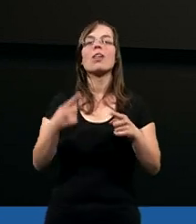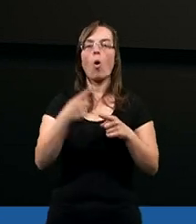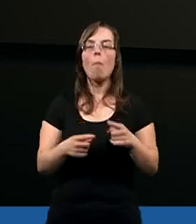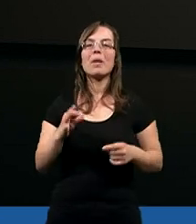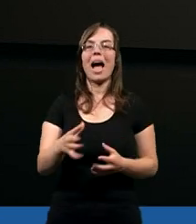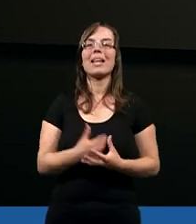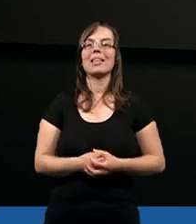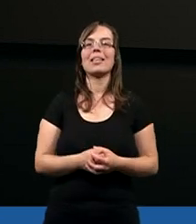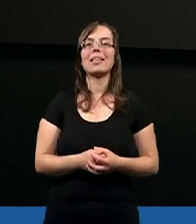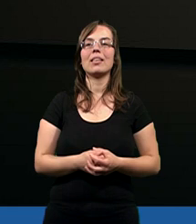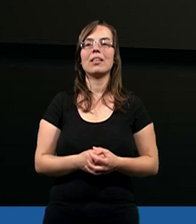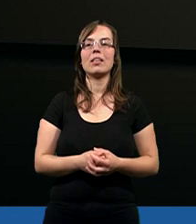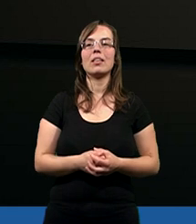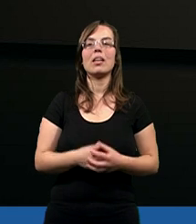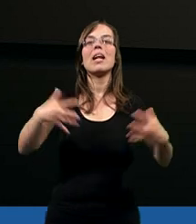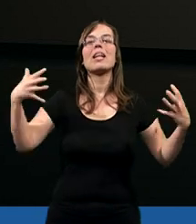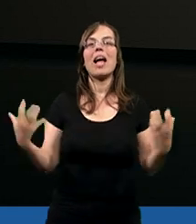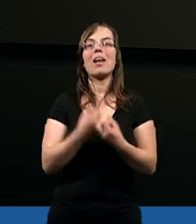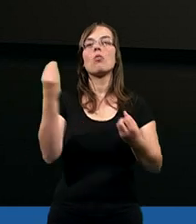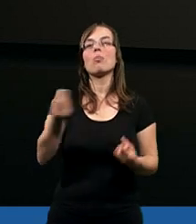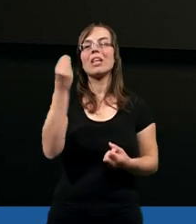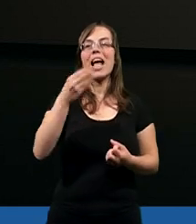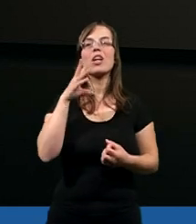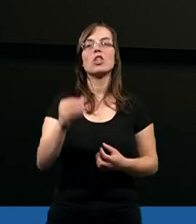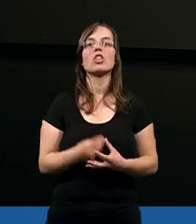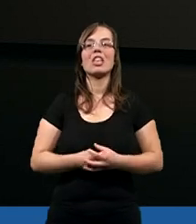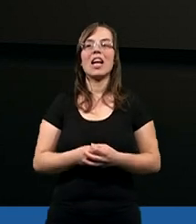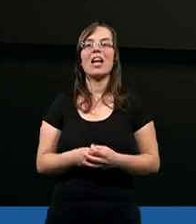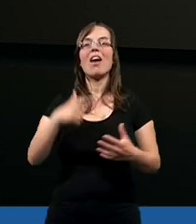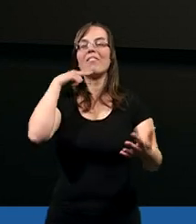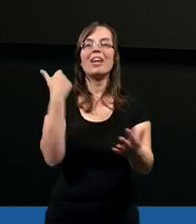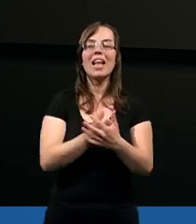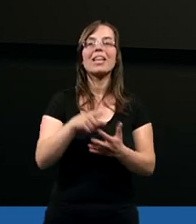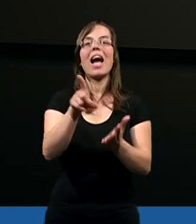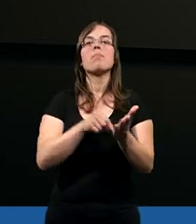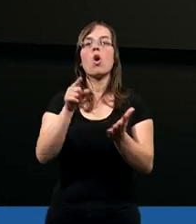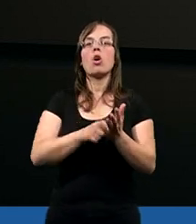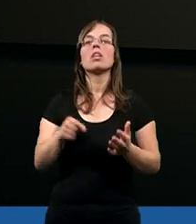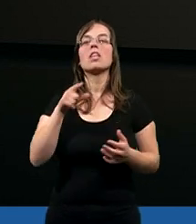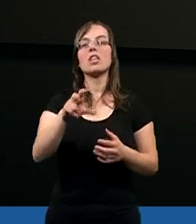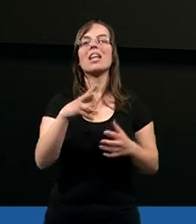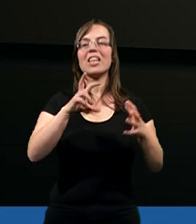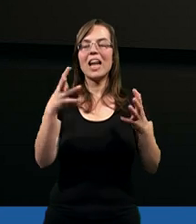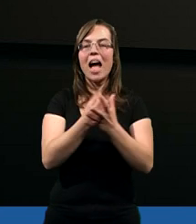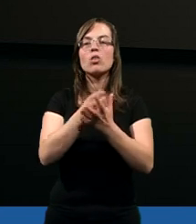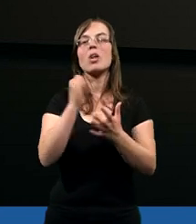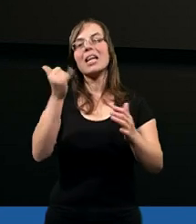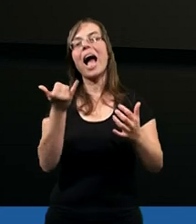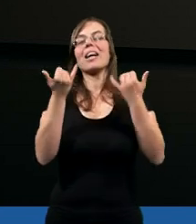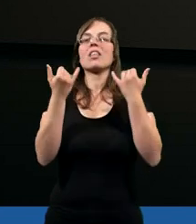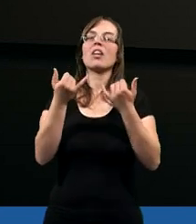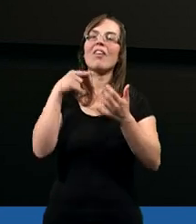Natomiast czy znajdujemy jeszcze w listach Piotra, czy znajdujecie